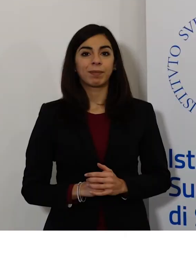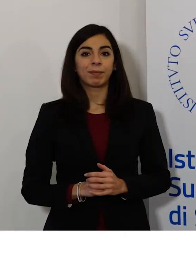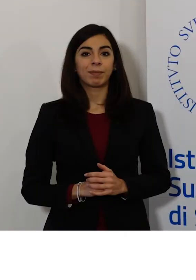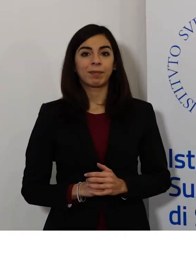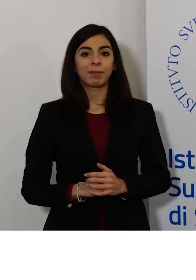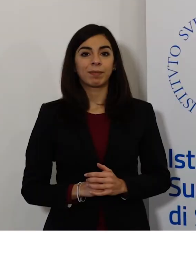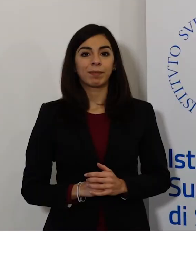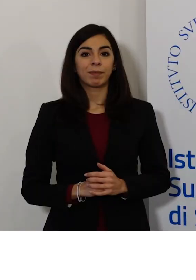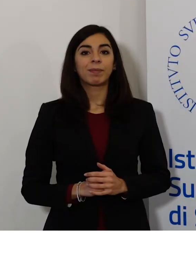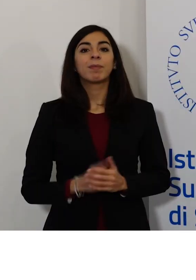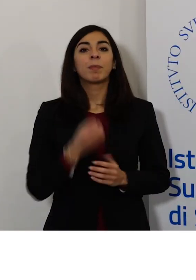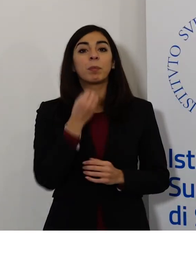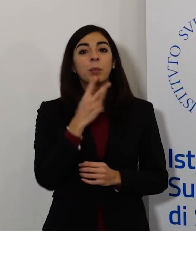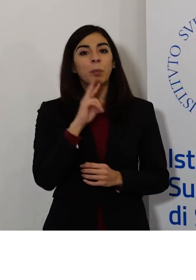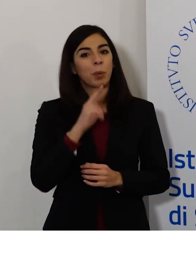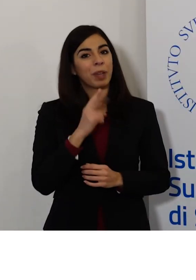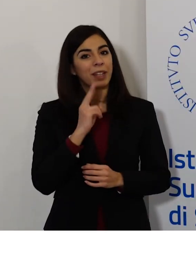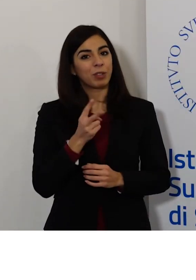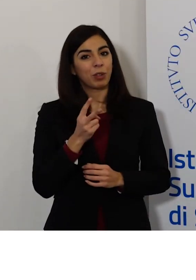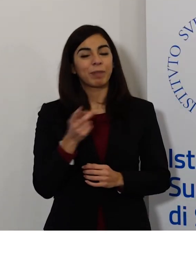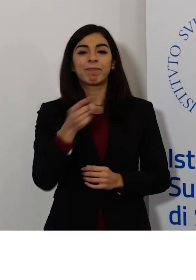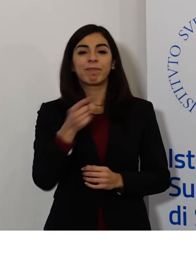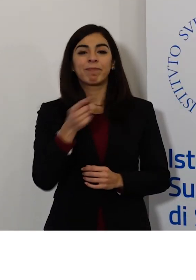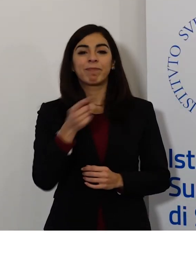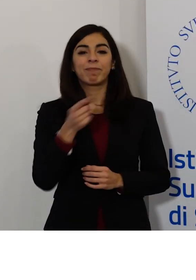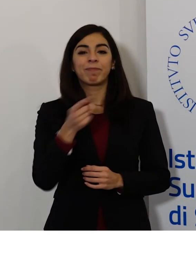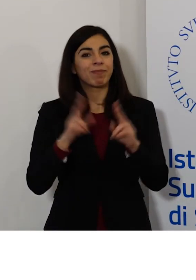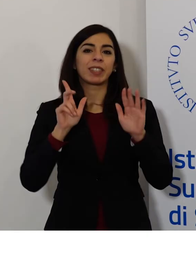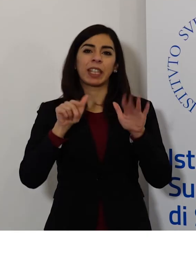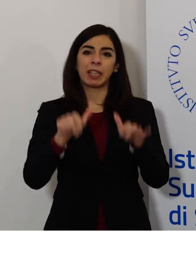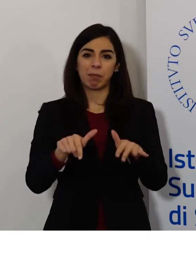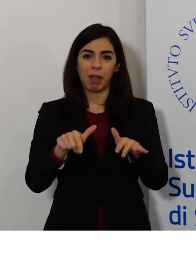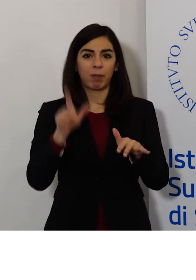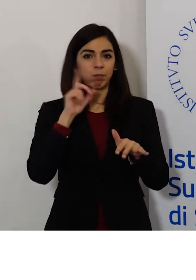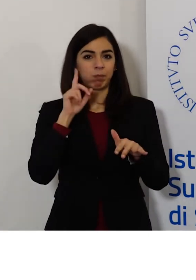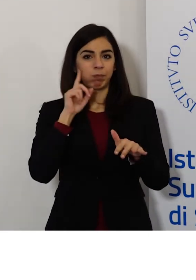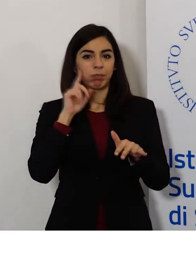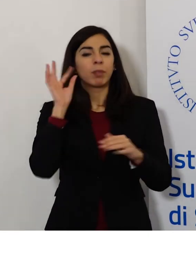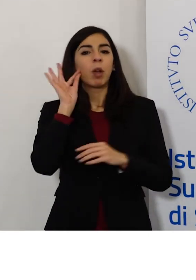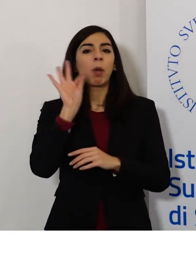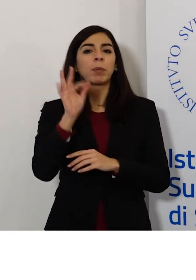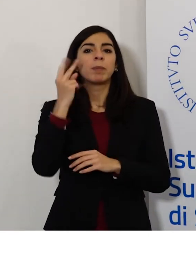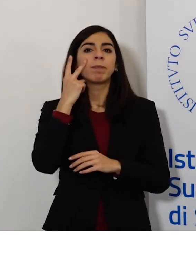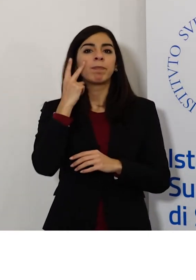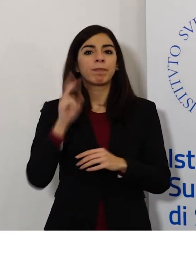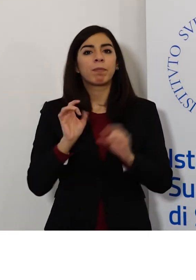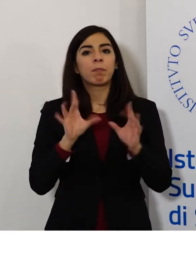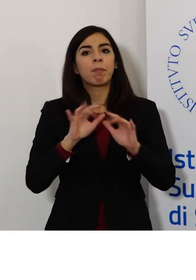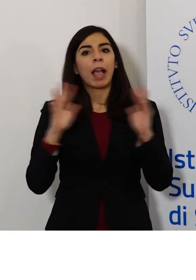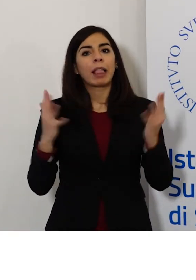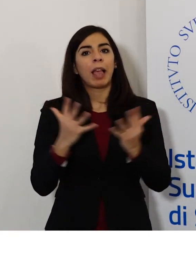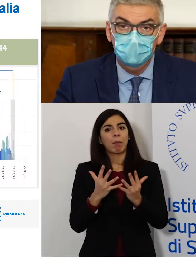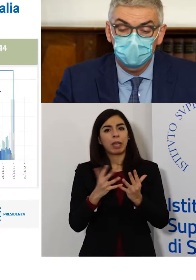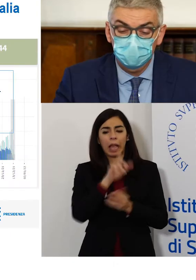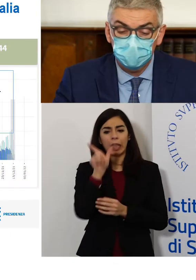Buon pomeriggio, ci troviamo all'appuntamento settimanale per analizzare l'andamento della pandemia SARS-CoV-2 in